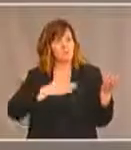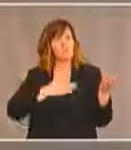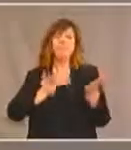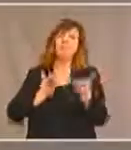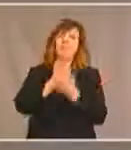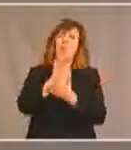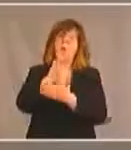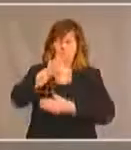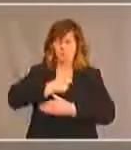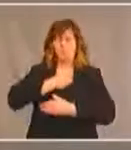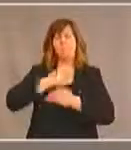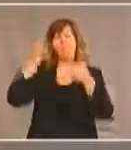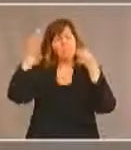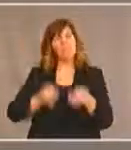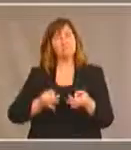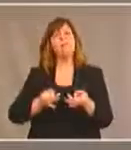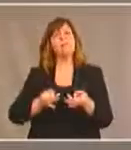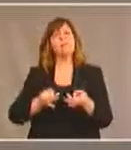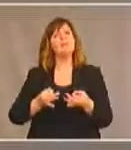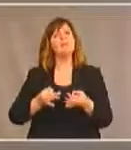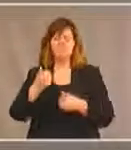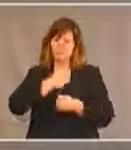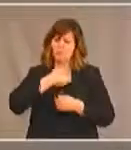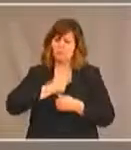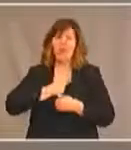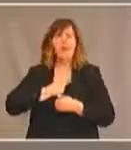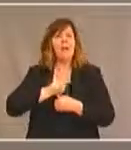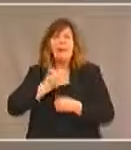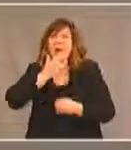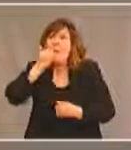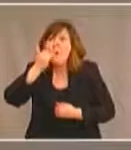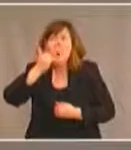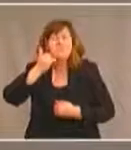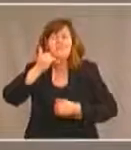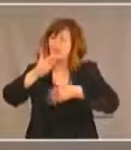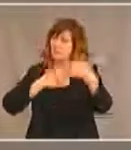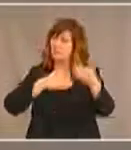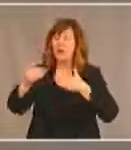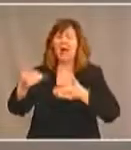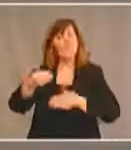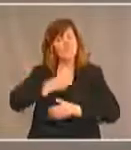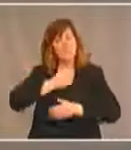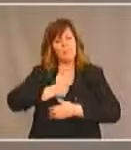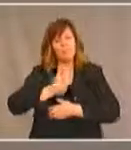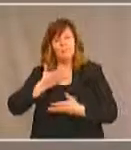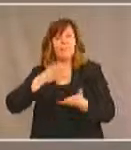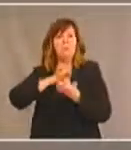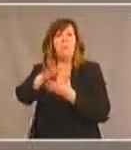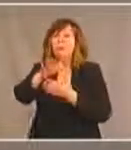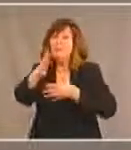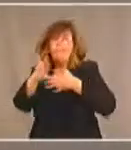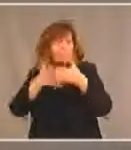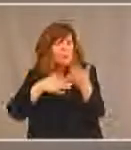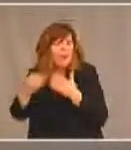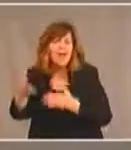décision et du droit de faire des erreurs et de courir des risques comme tout le monde. Les